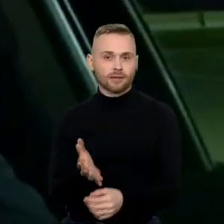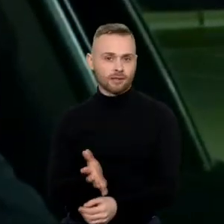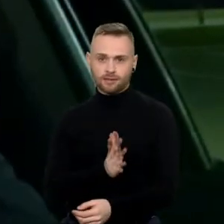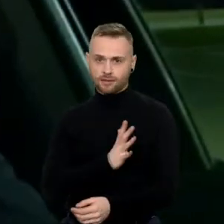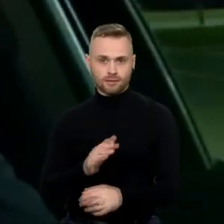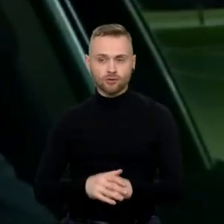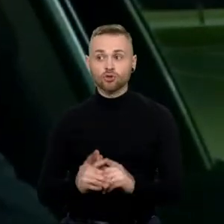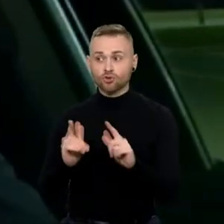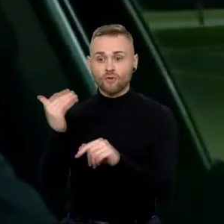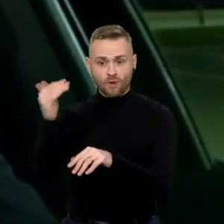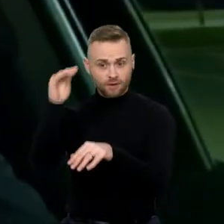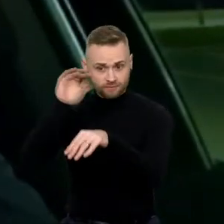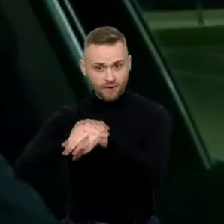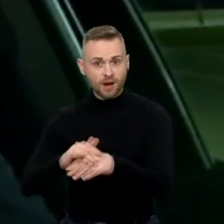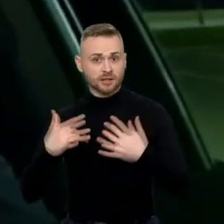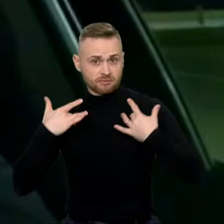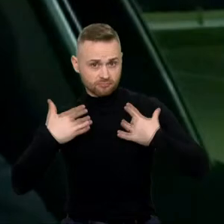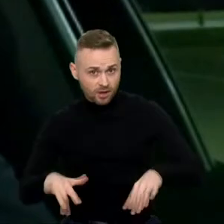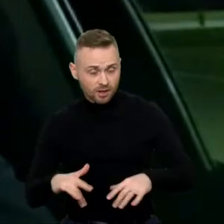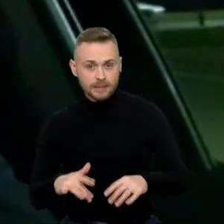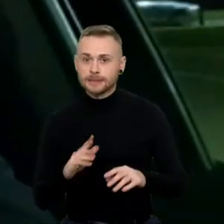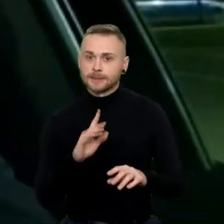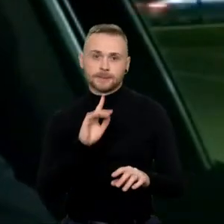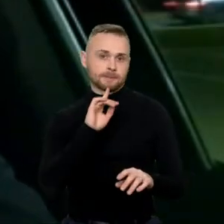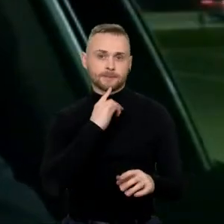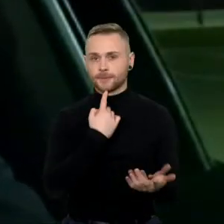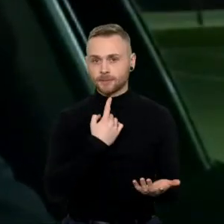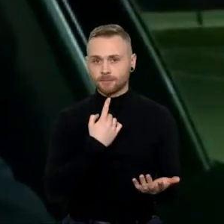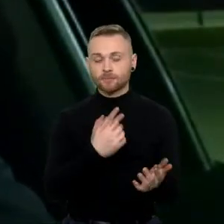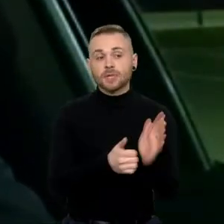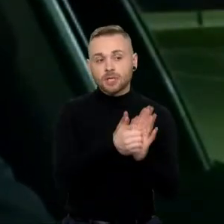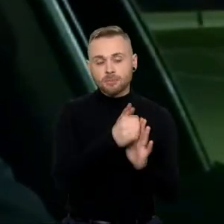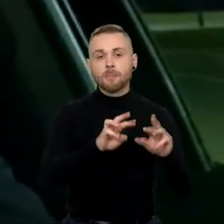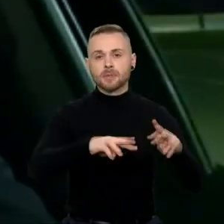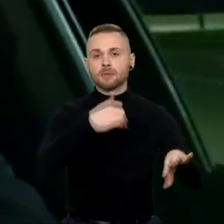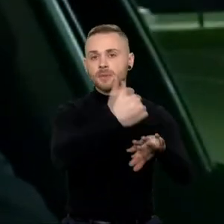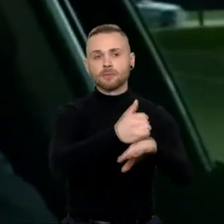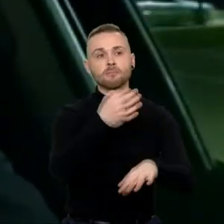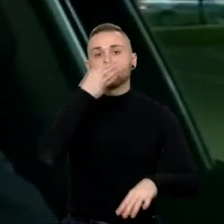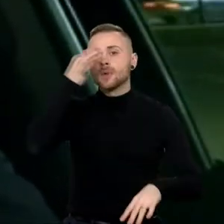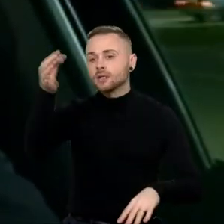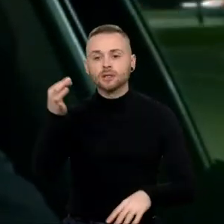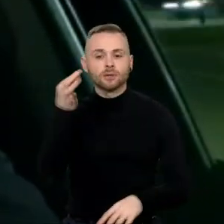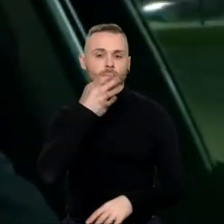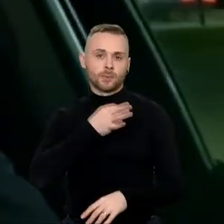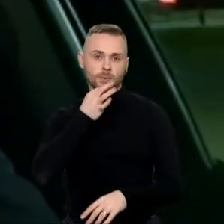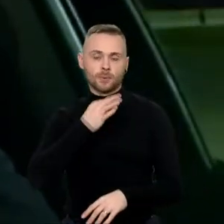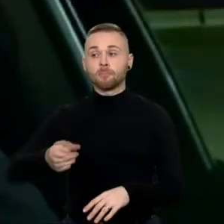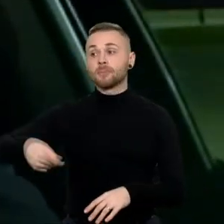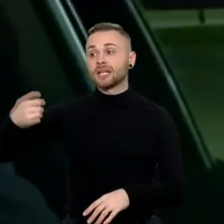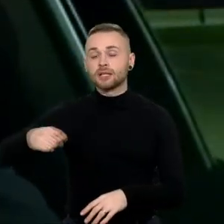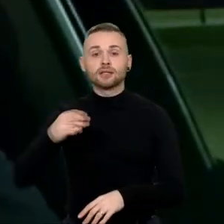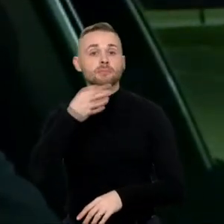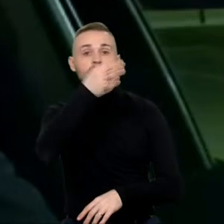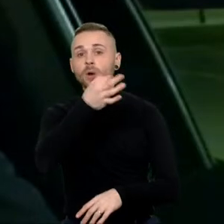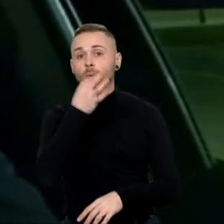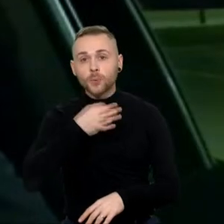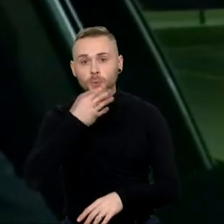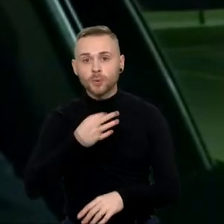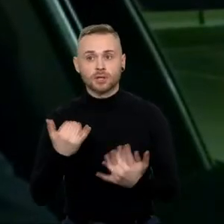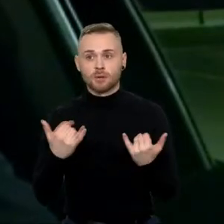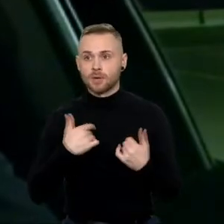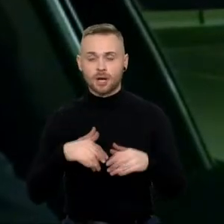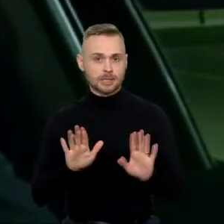faktas, ir kol to neiškomunikavo ir gerbiamą premjerį ir nepatvirtins prezidentas šalies, tai